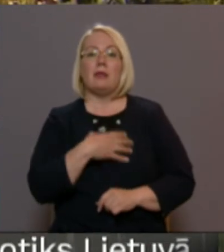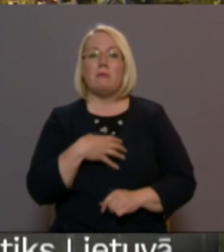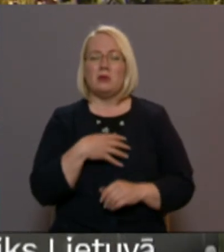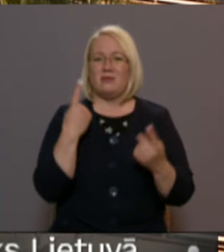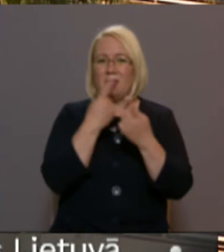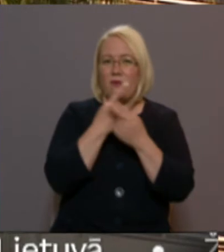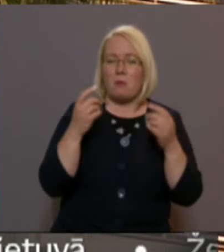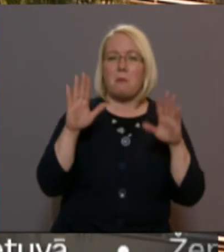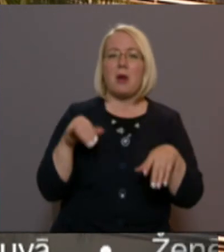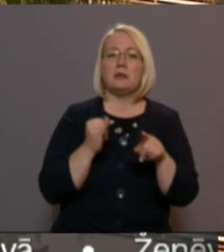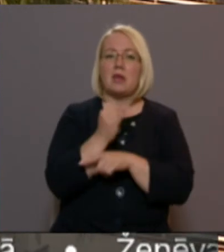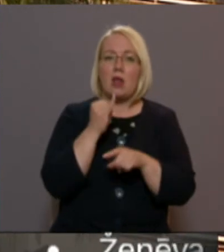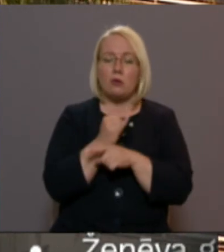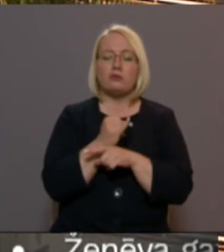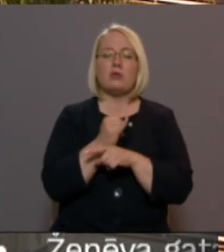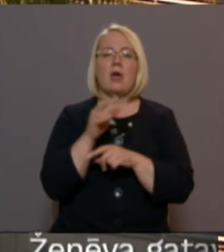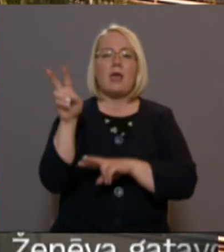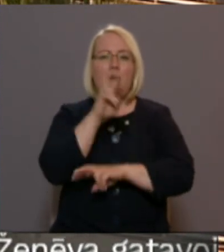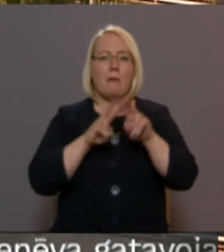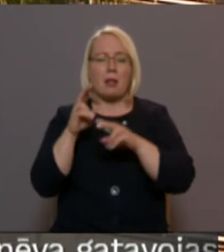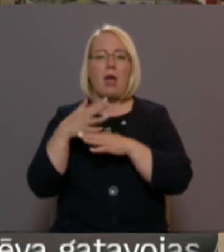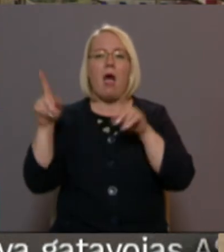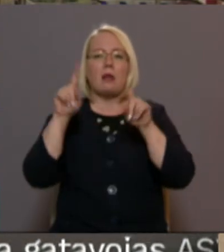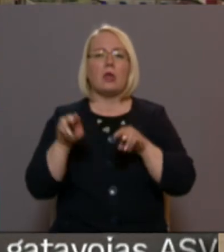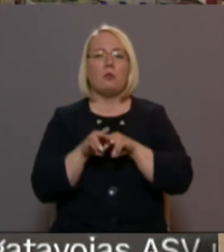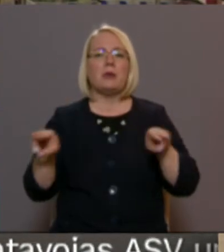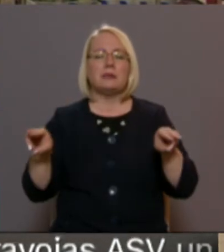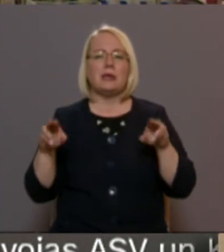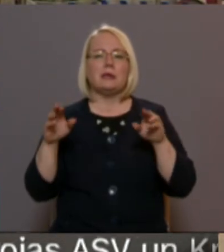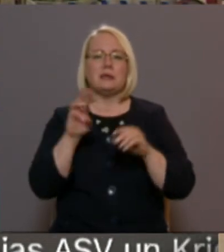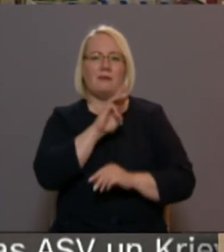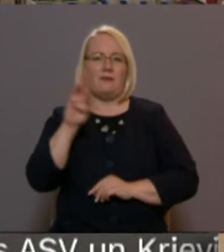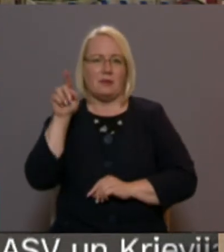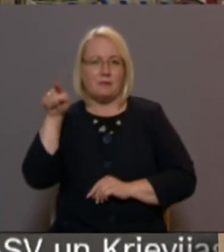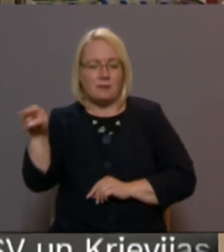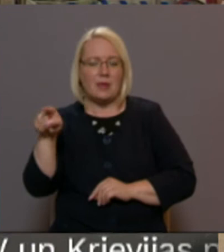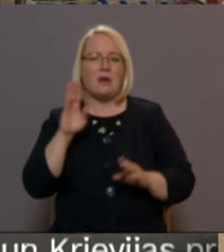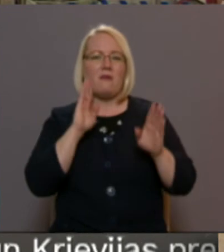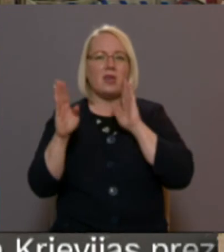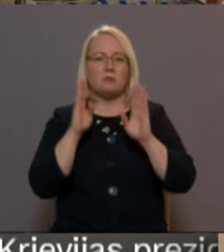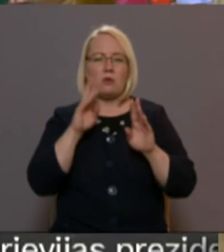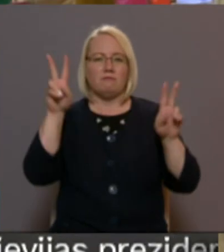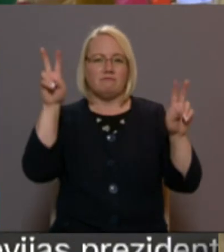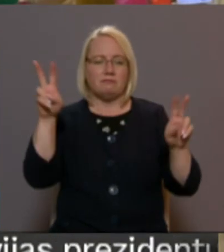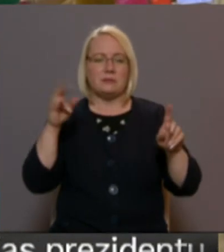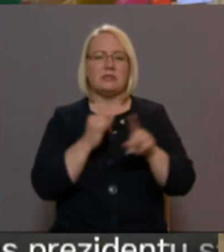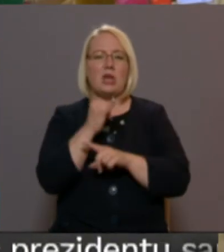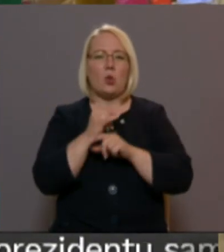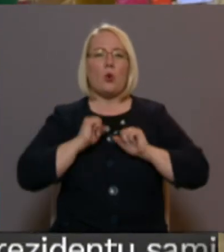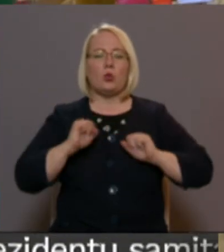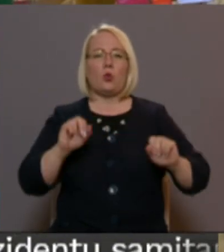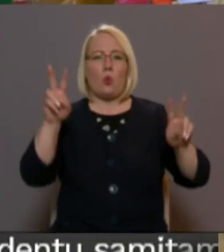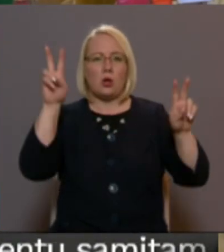par ceļošanu aicina meklēt ārlietu ministrijas mājaslapā, Facebook kontāt ceļo droši, portālā ReOpen Europe